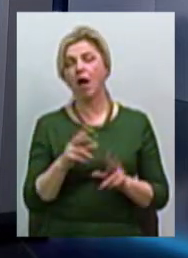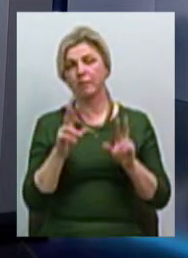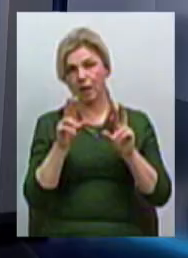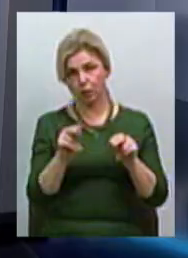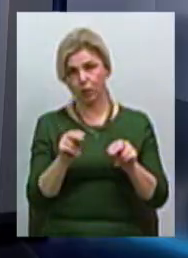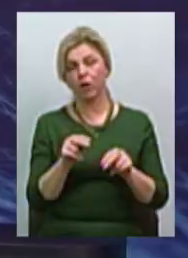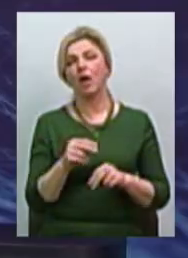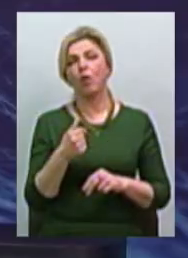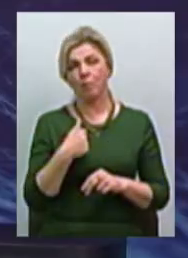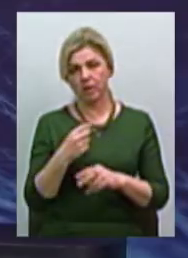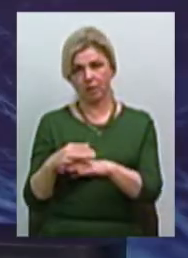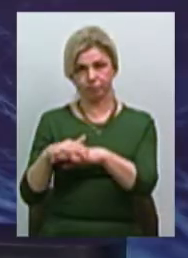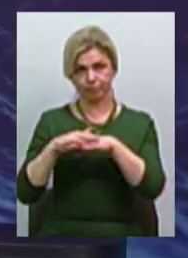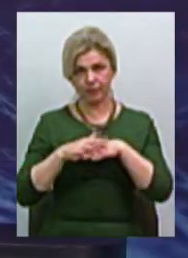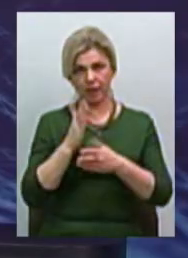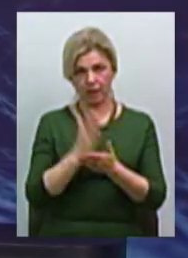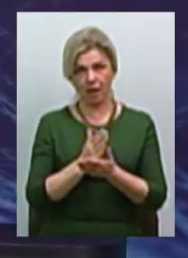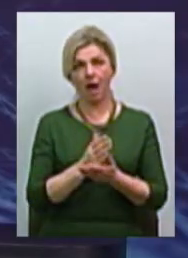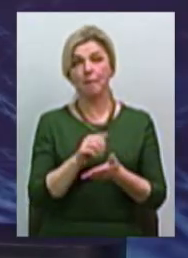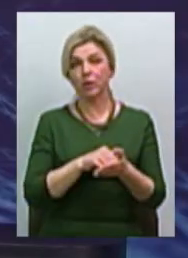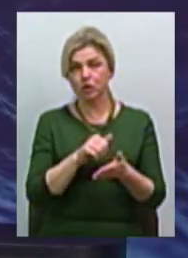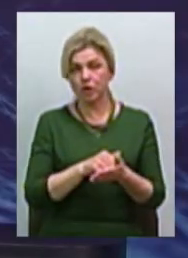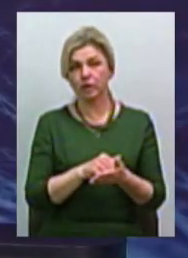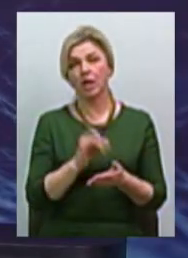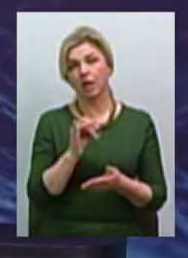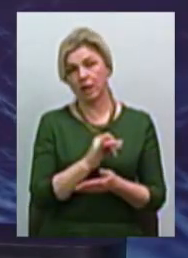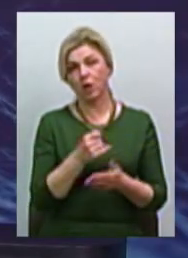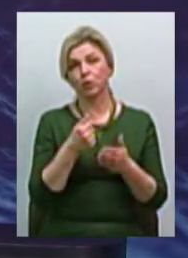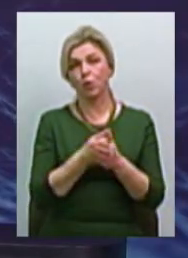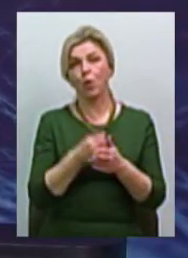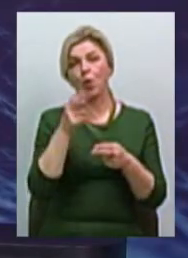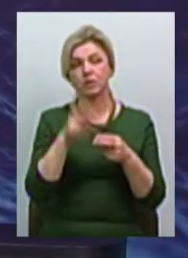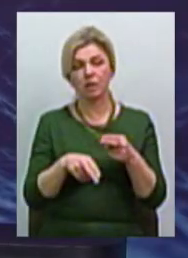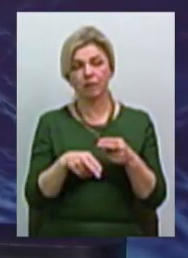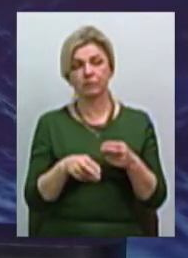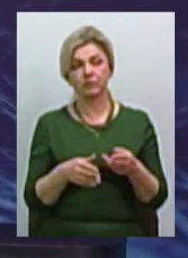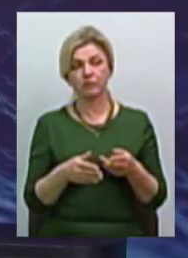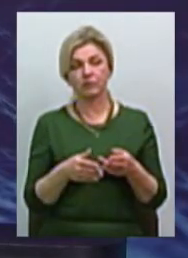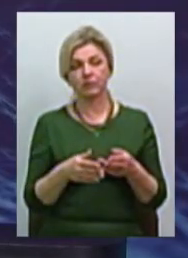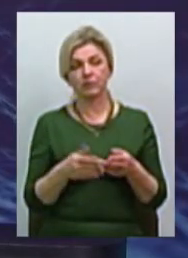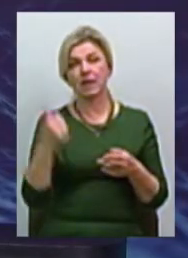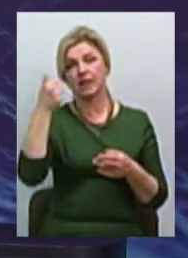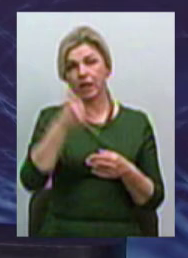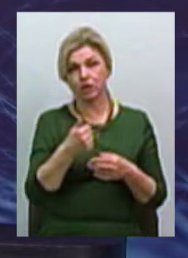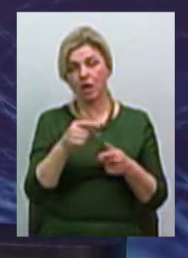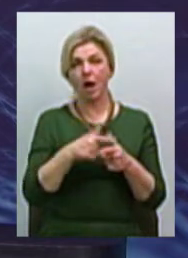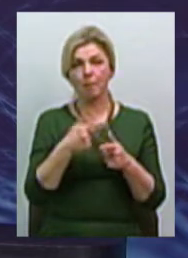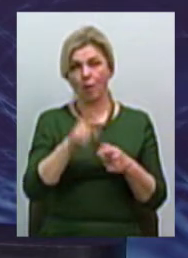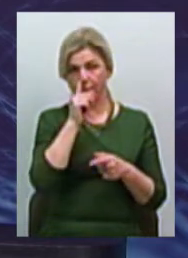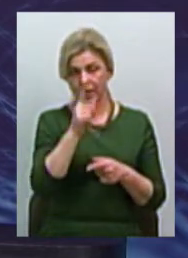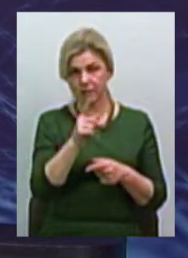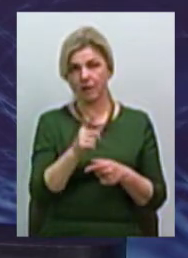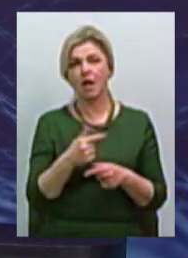в мене зайдуть кошти, тобто є об'єктивні причини і до кінця тижня або місяця я всім